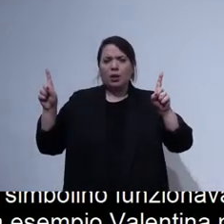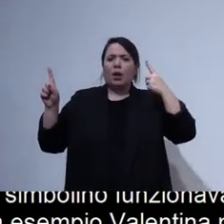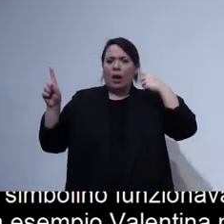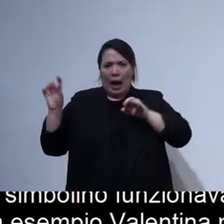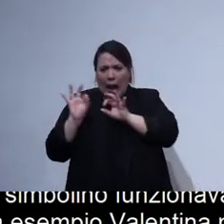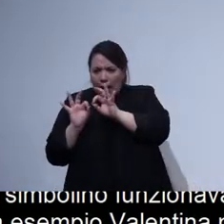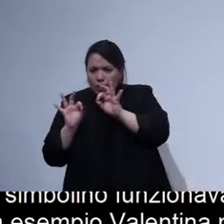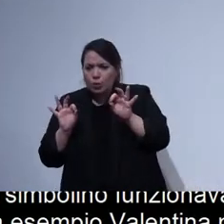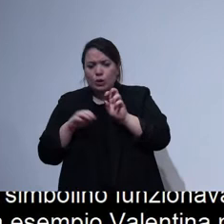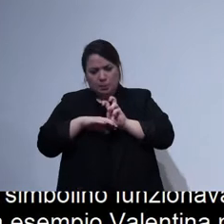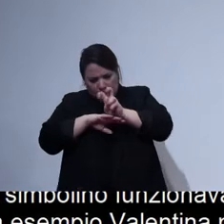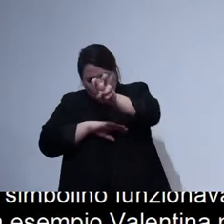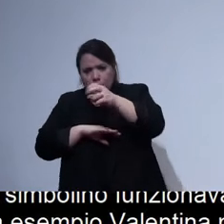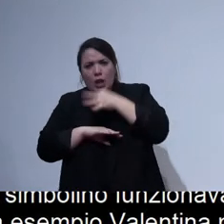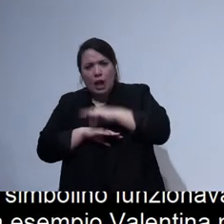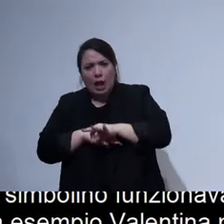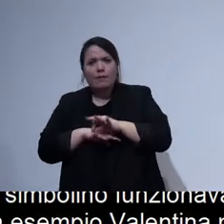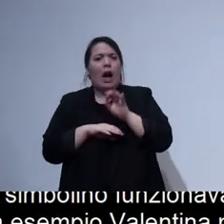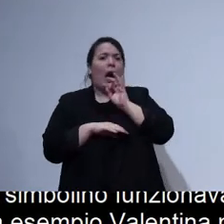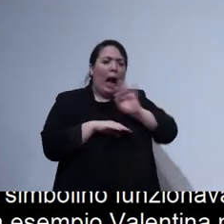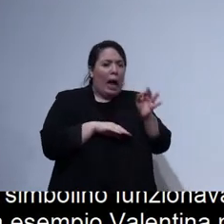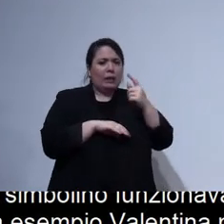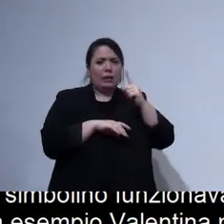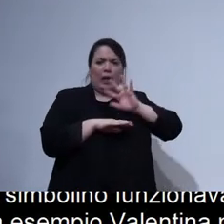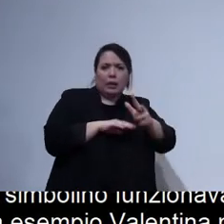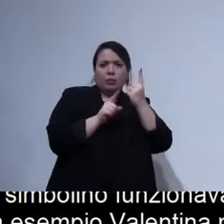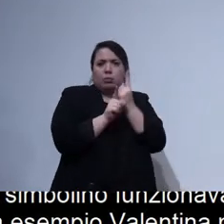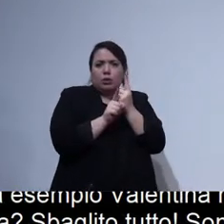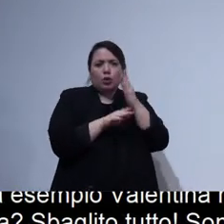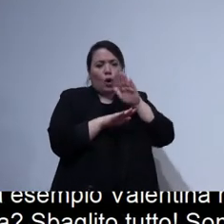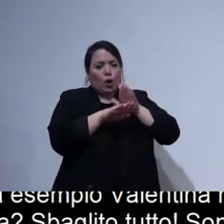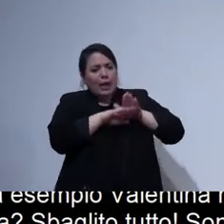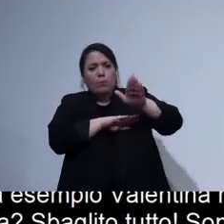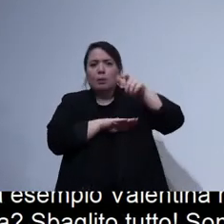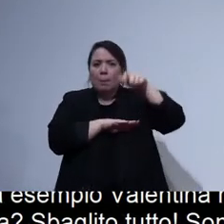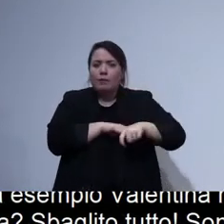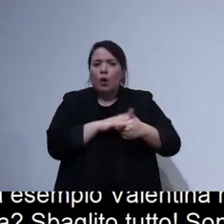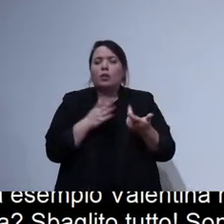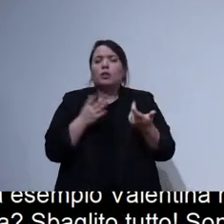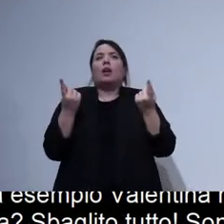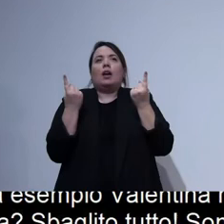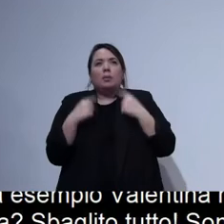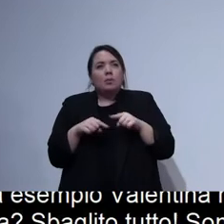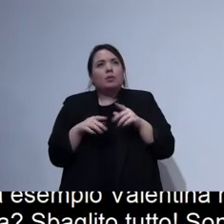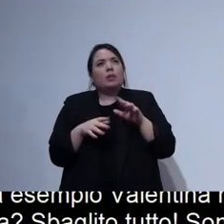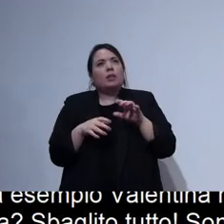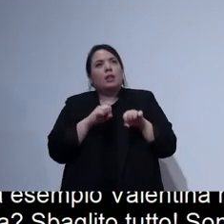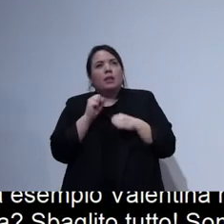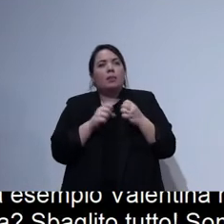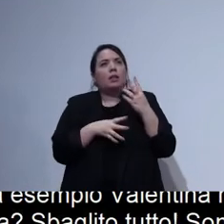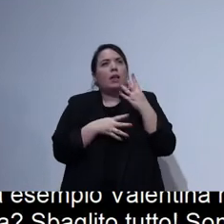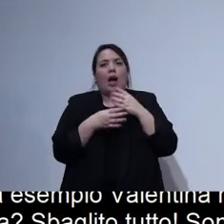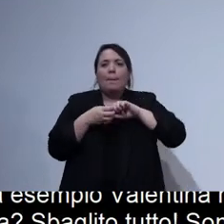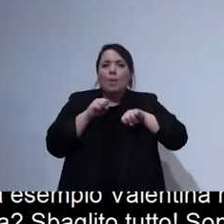fare, altri invece hanno bisogno della rampa. Parlando soprattutto di disabilità motoria, ci siamo accorti che avevamo